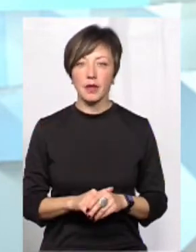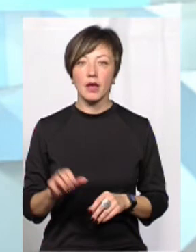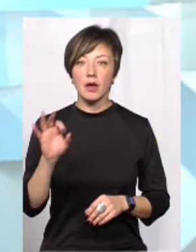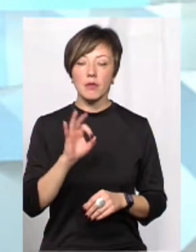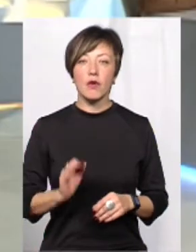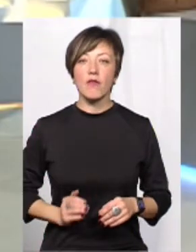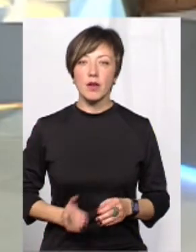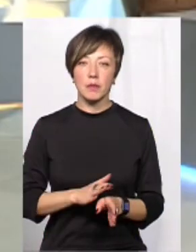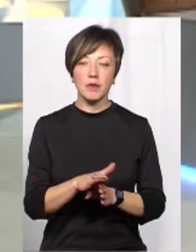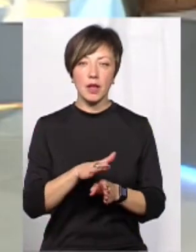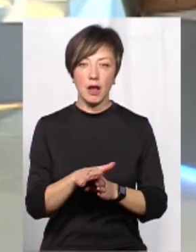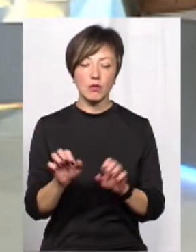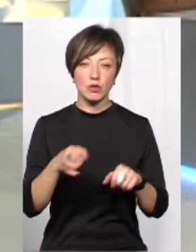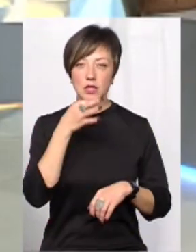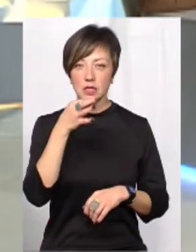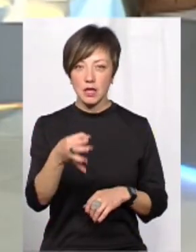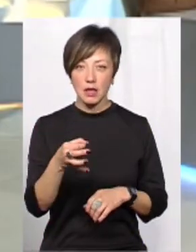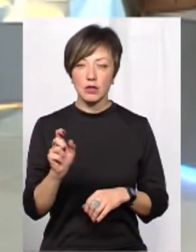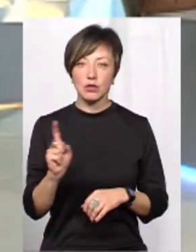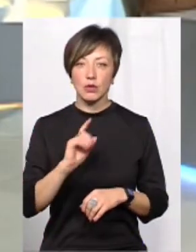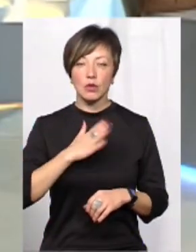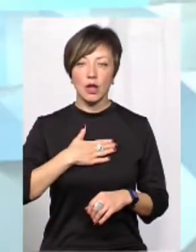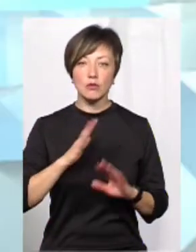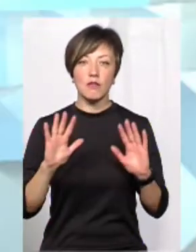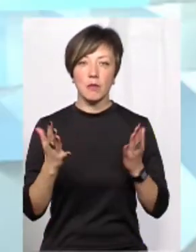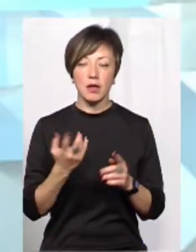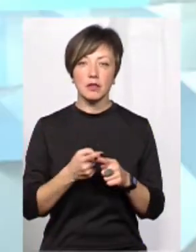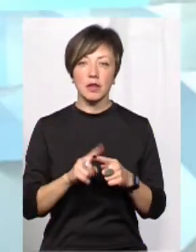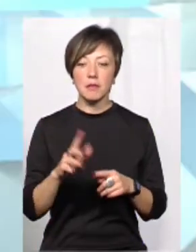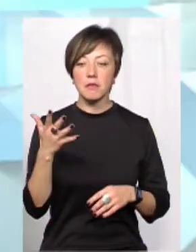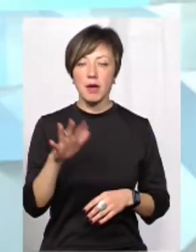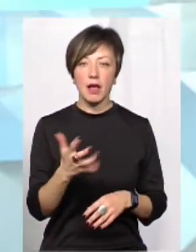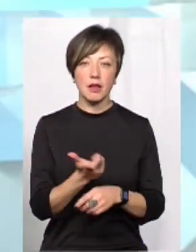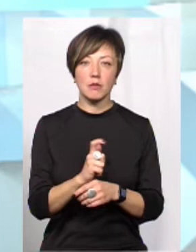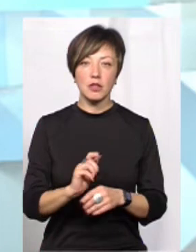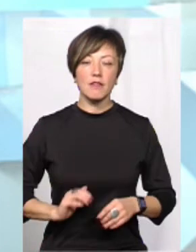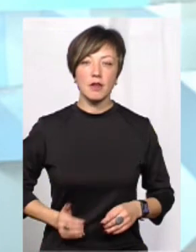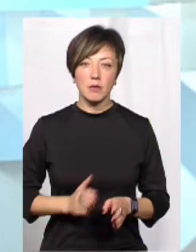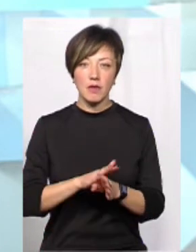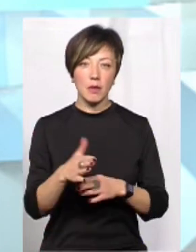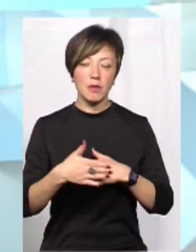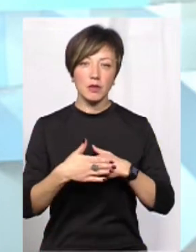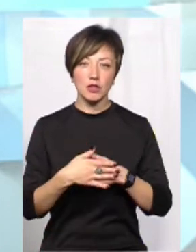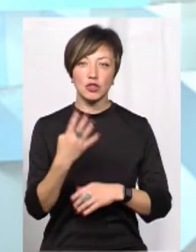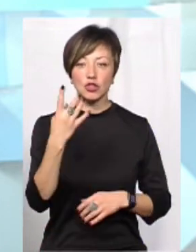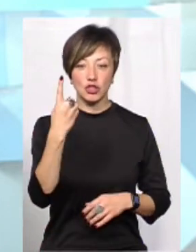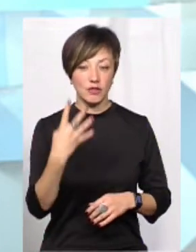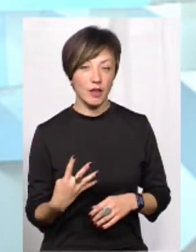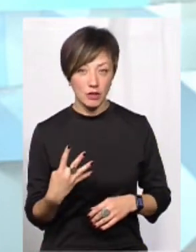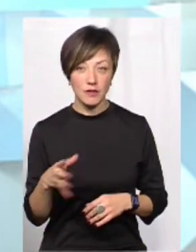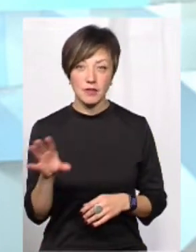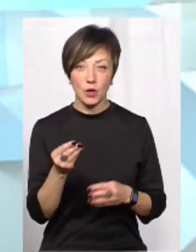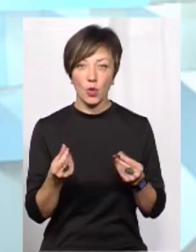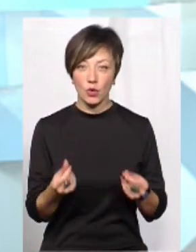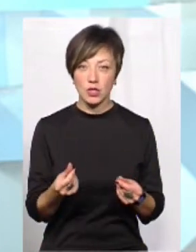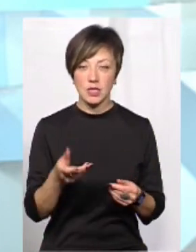приводу підрядників. Те, що я можу сказати, що в нашому випадку топ-5 найбільших підрядників, приблизно четверту частину